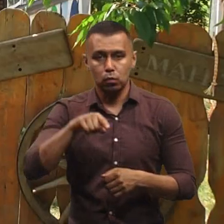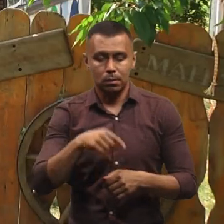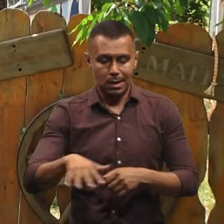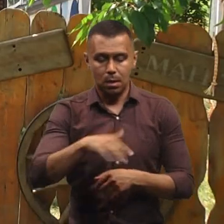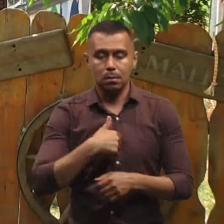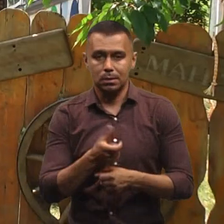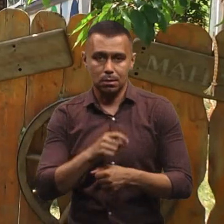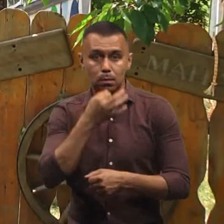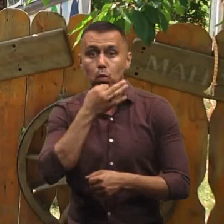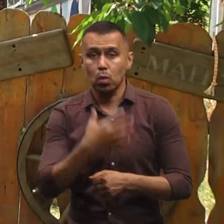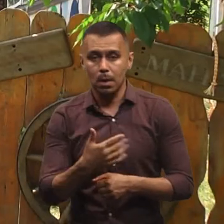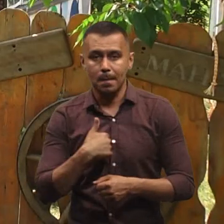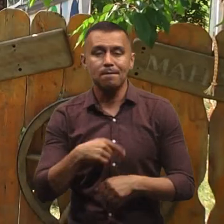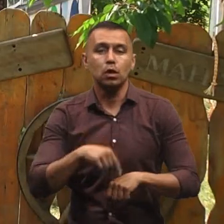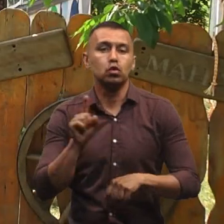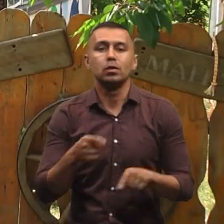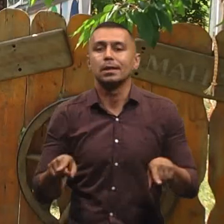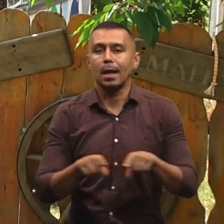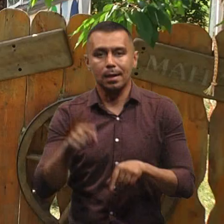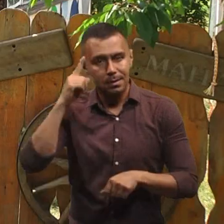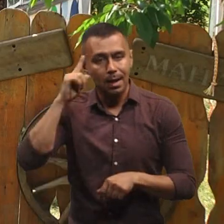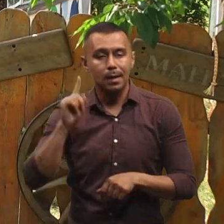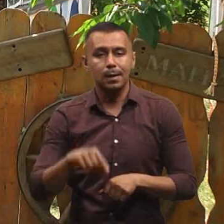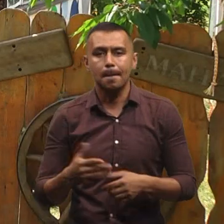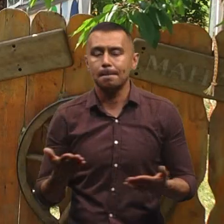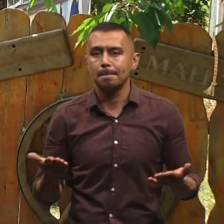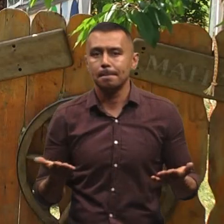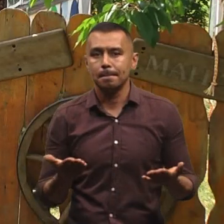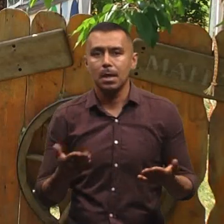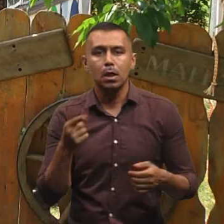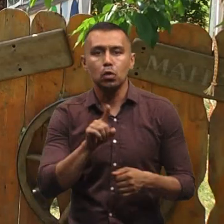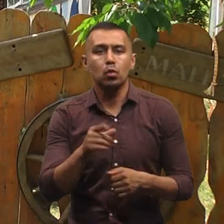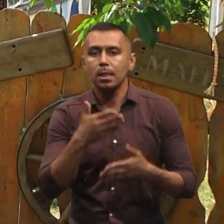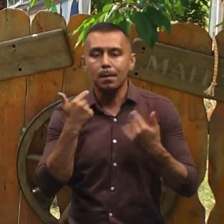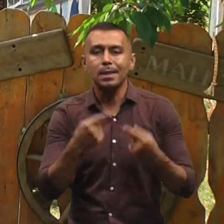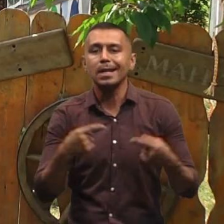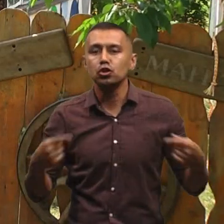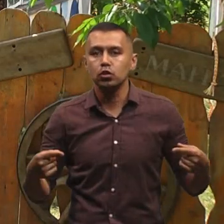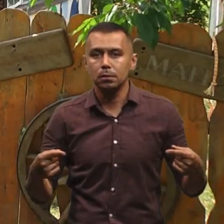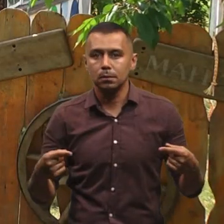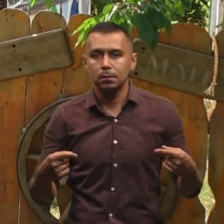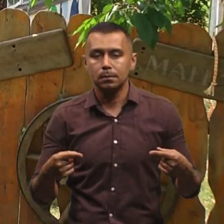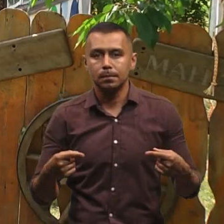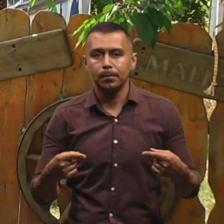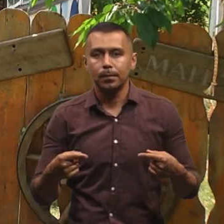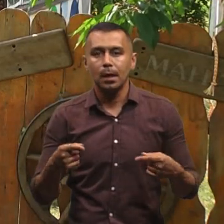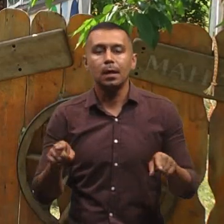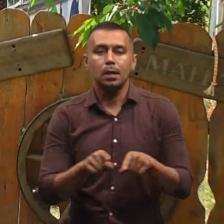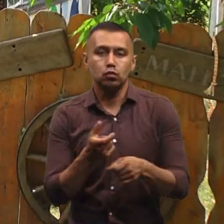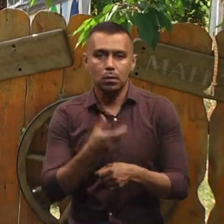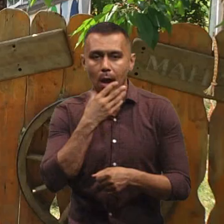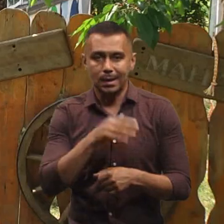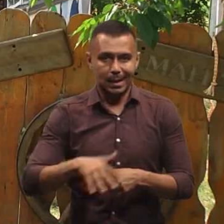сильно сподобалася. Ми відчули щось таке, знаєте, то, чого немає на інших, безумовно, теж дуже гарних